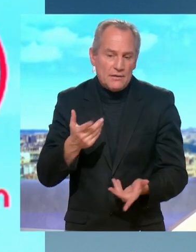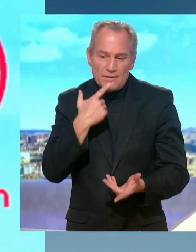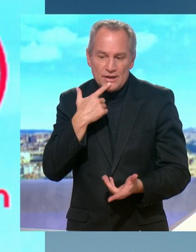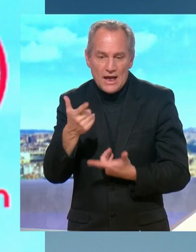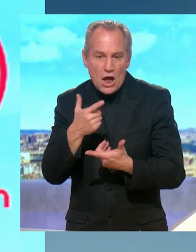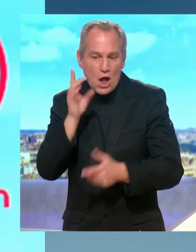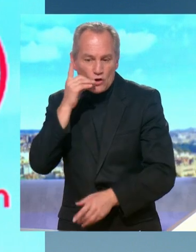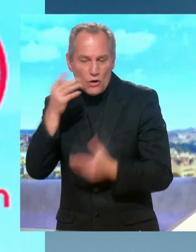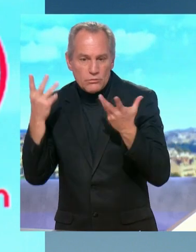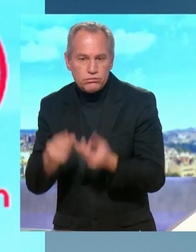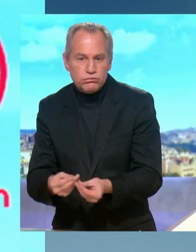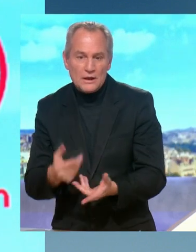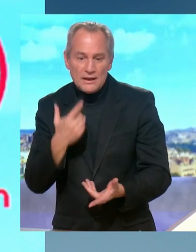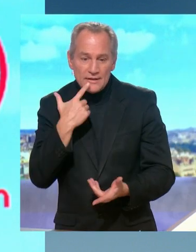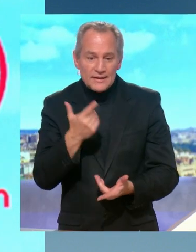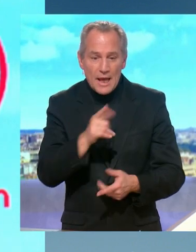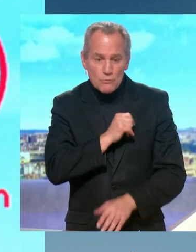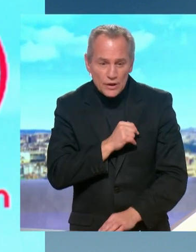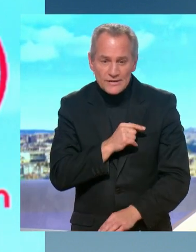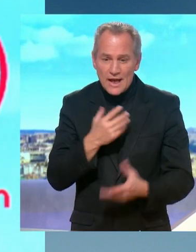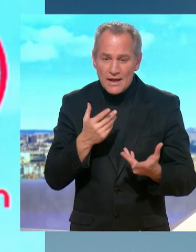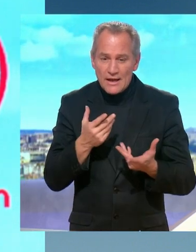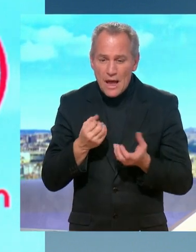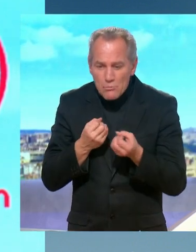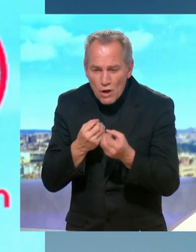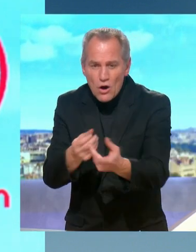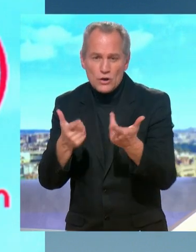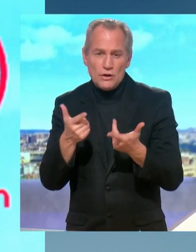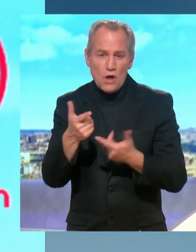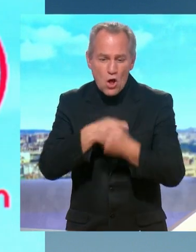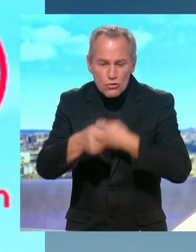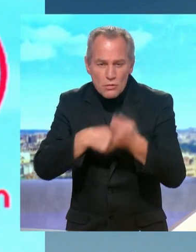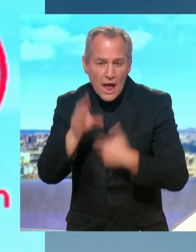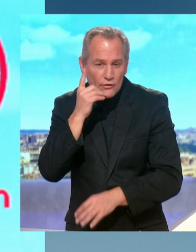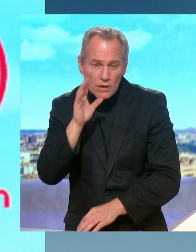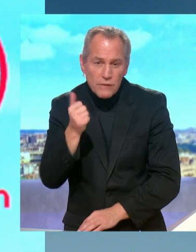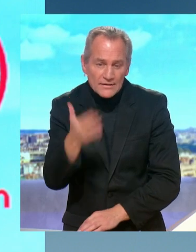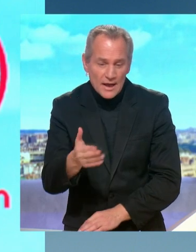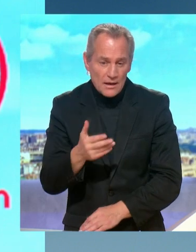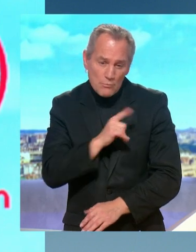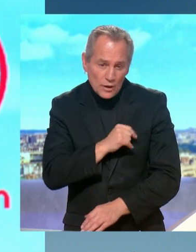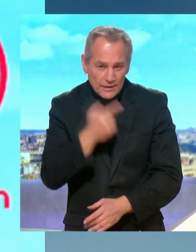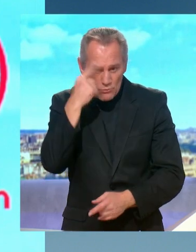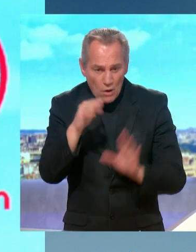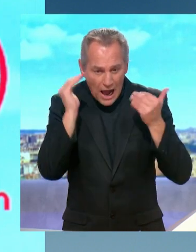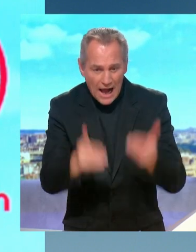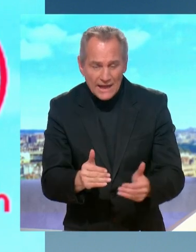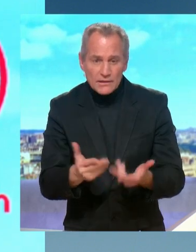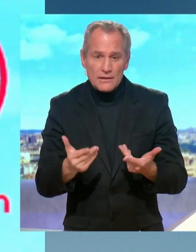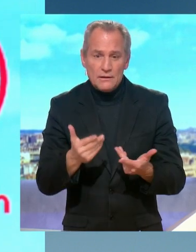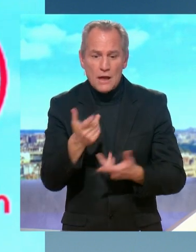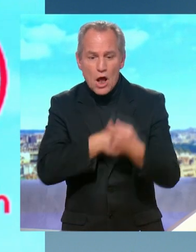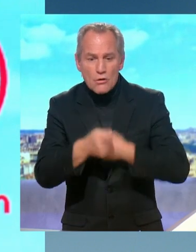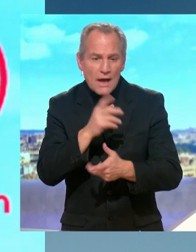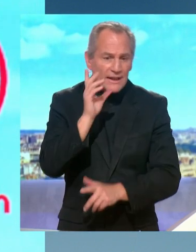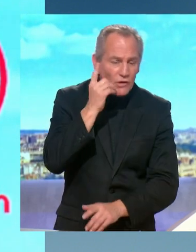de compte. Ce n pas à cause de la police qu y du trafic de drogue. La police, elle arrête le trafic de drogue. Donc bien sûr qu'il faut pouvoir dire que c'est absolument inacceptable et qu tient